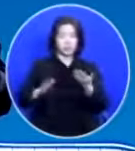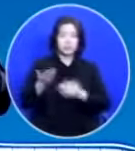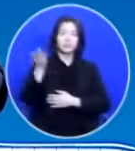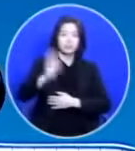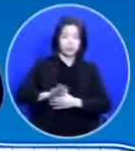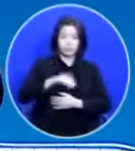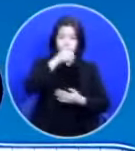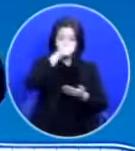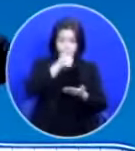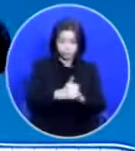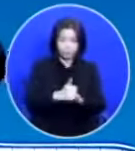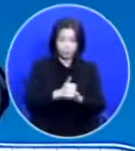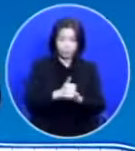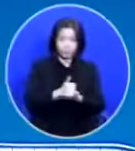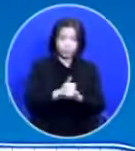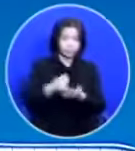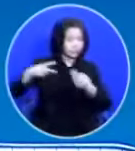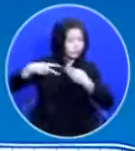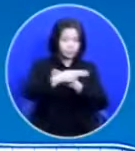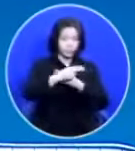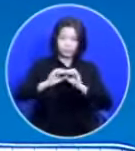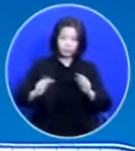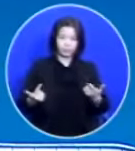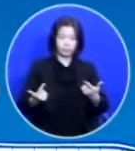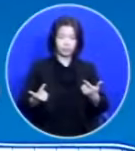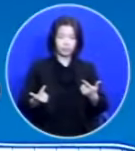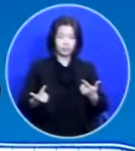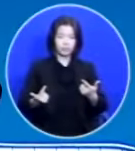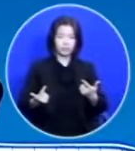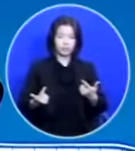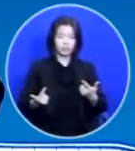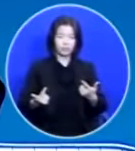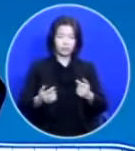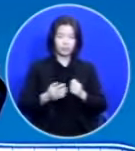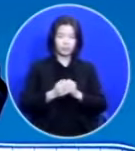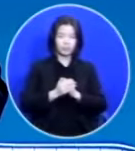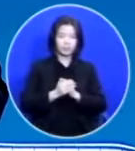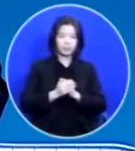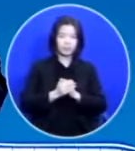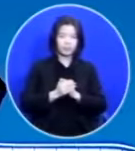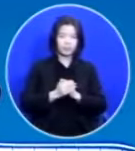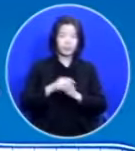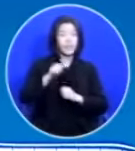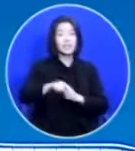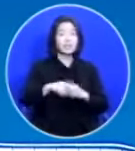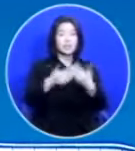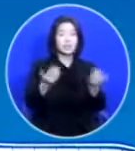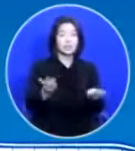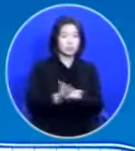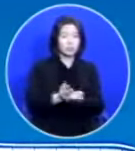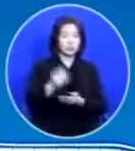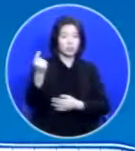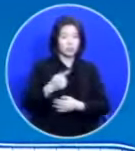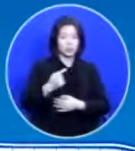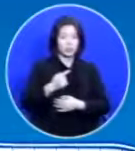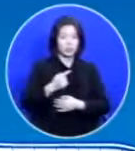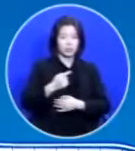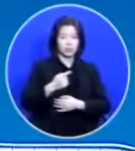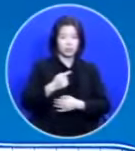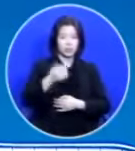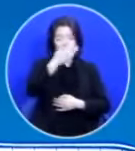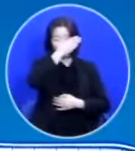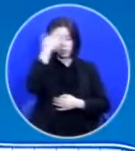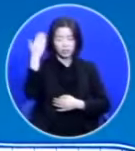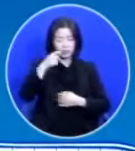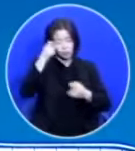죄가 끊어지지 않습니다 이 부분에 와서 이 청년이 우는 거예요